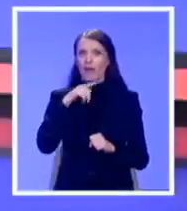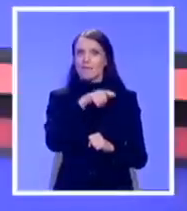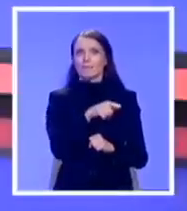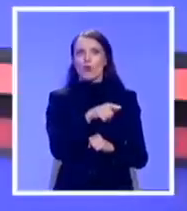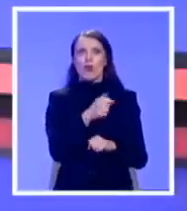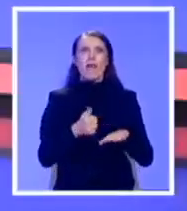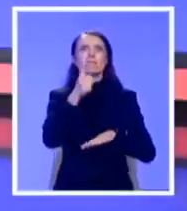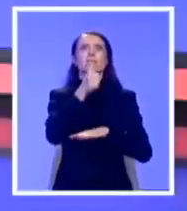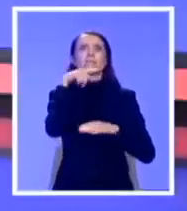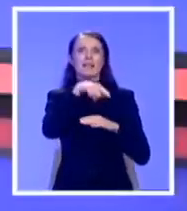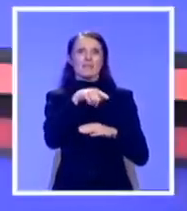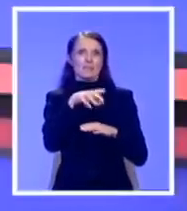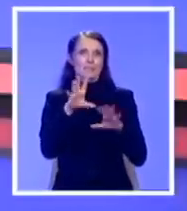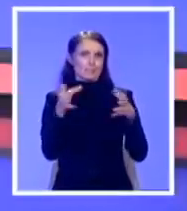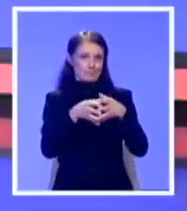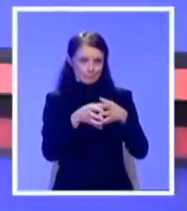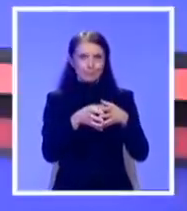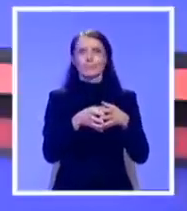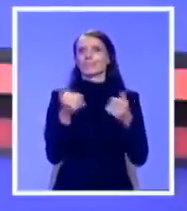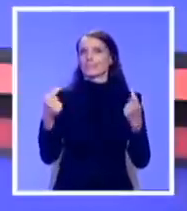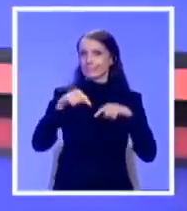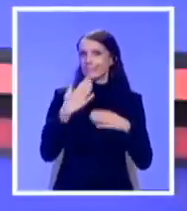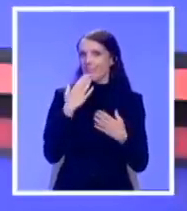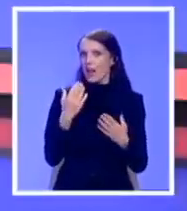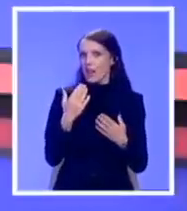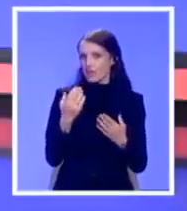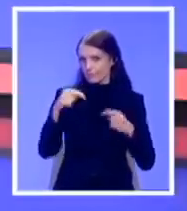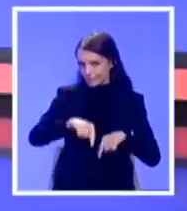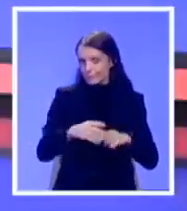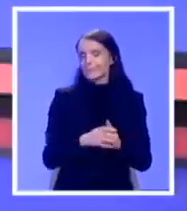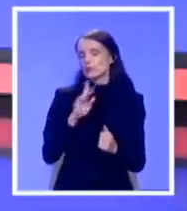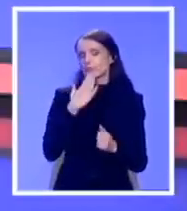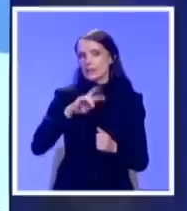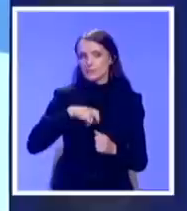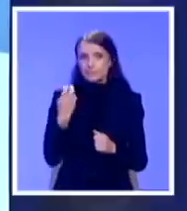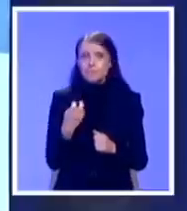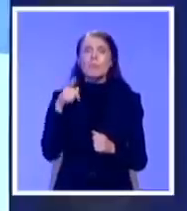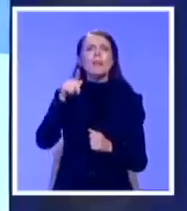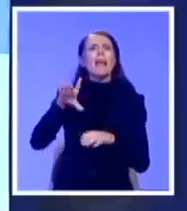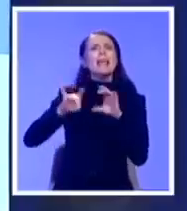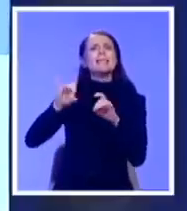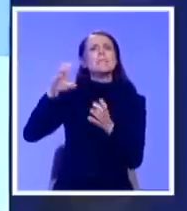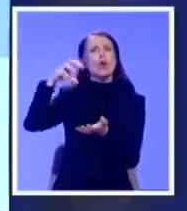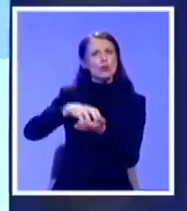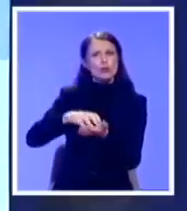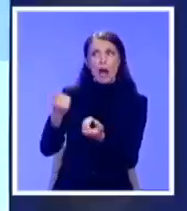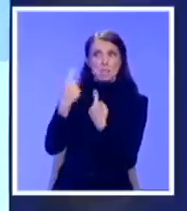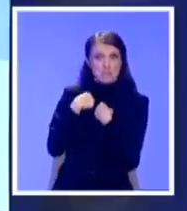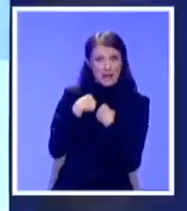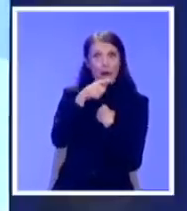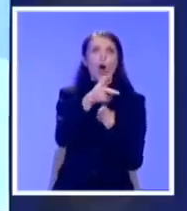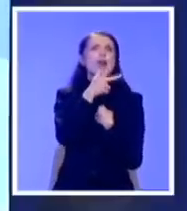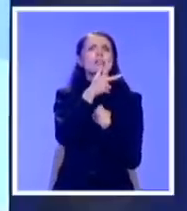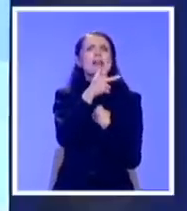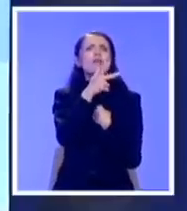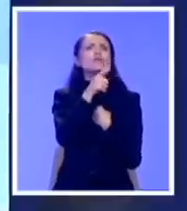Dobroveče i hvala što ste goste RTS-a. Kako nas je obavestio vaš izborni štab, vi u prvom delu emisije želite da se obratite